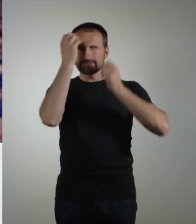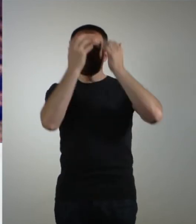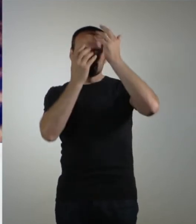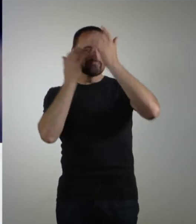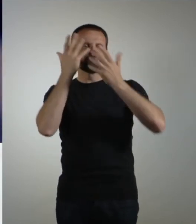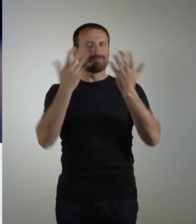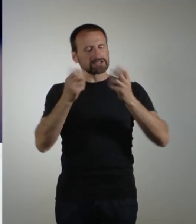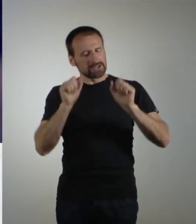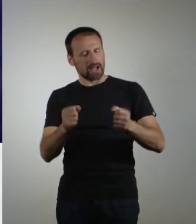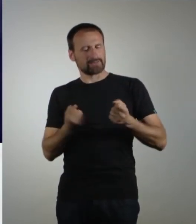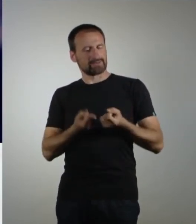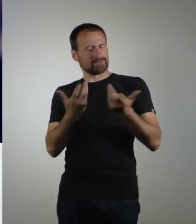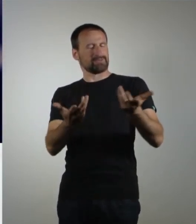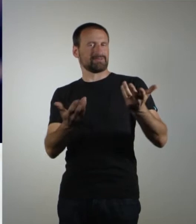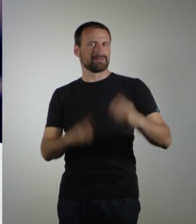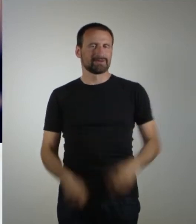entstehen kann.